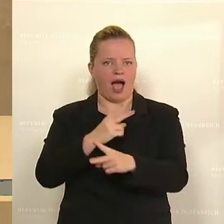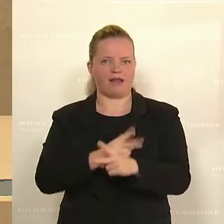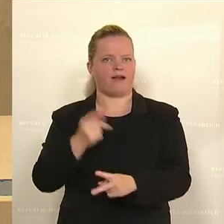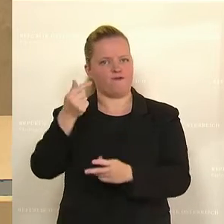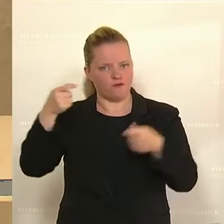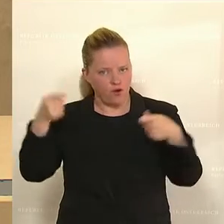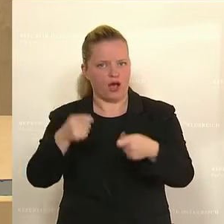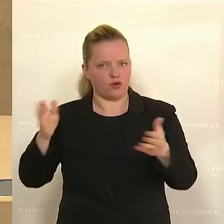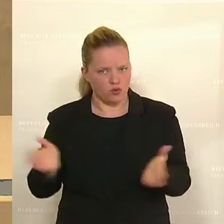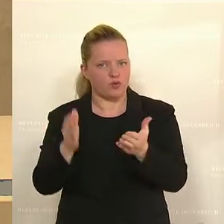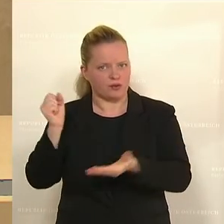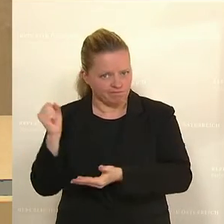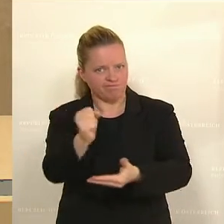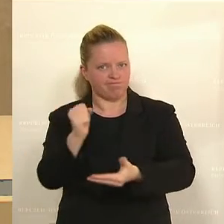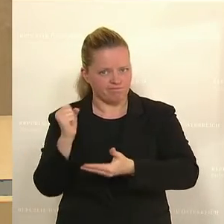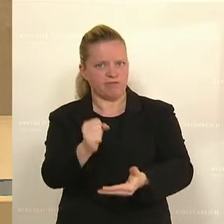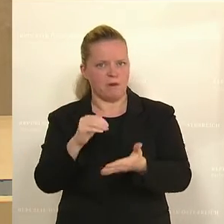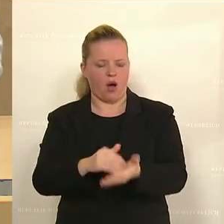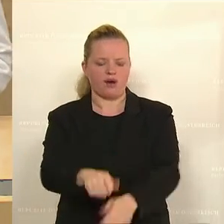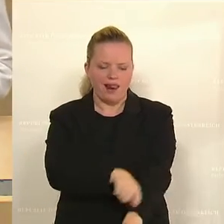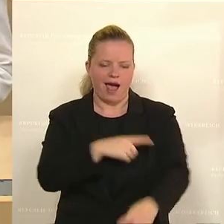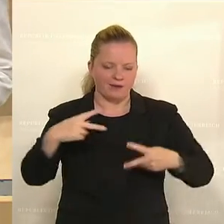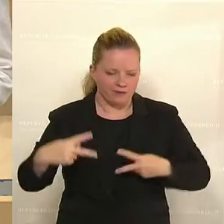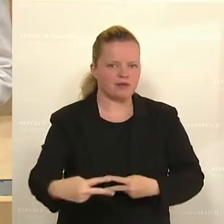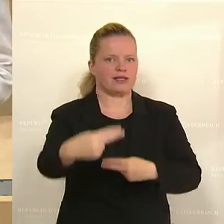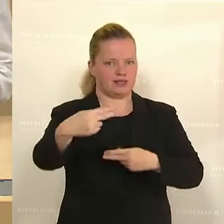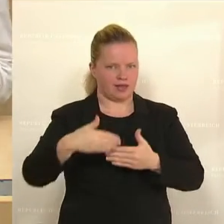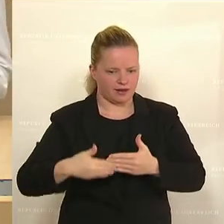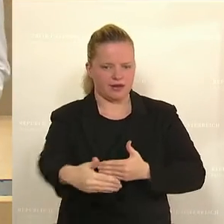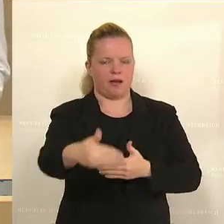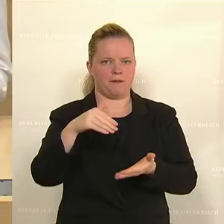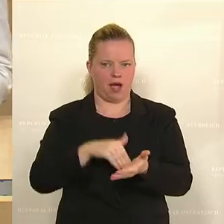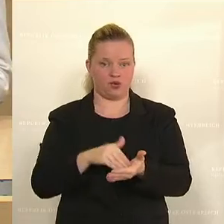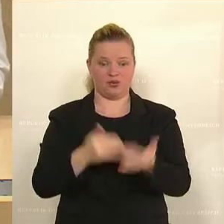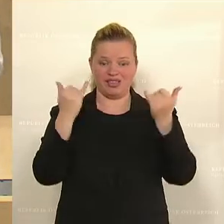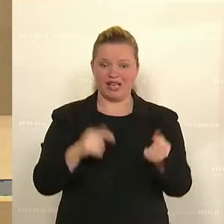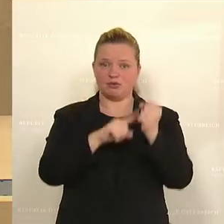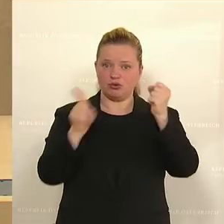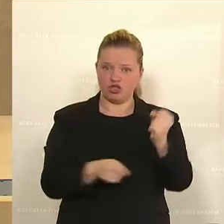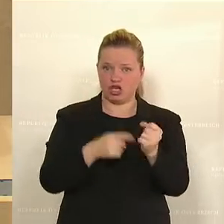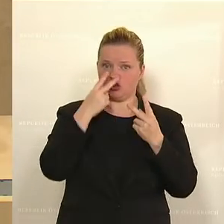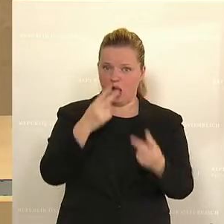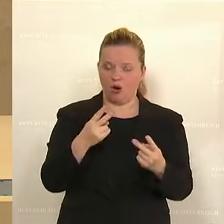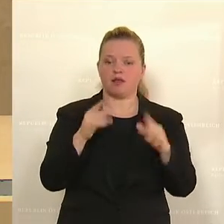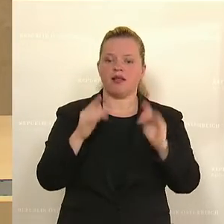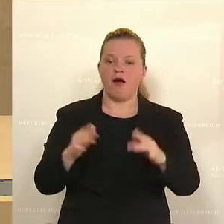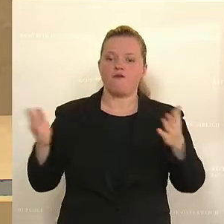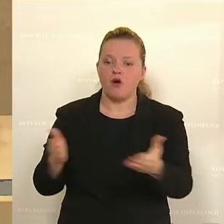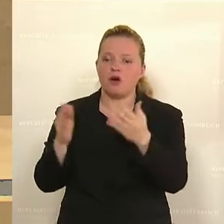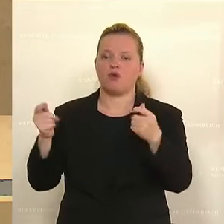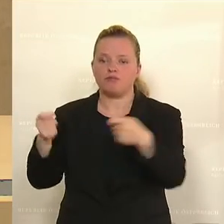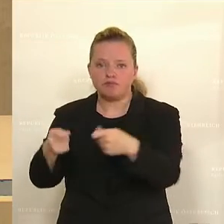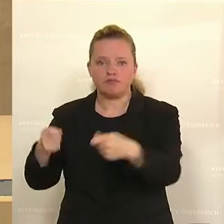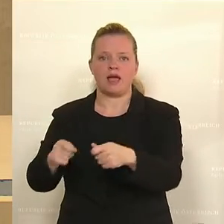zwar braucht es die langfristig. Und wenn wir uns dieses Budget jetzt anschauen, dann sehen wir, dass da einige Förderschienen für die Industrie, für die